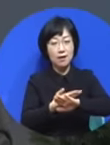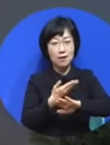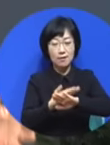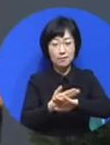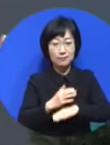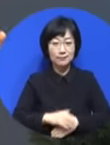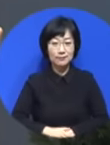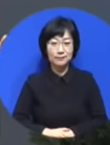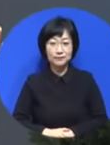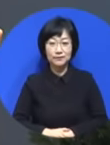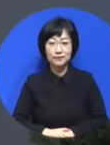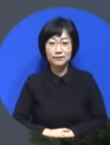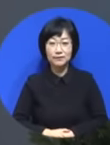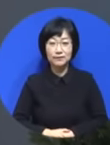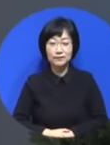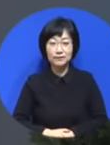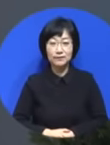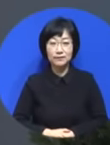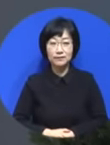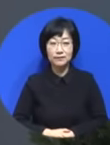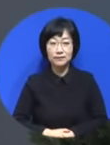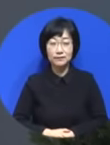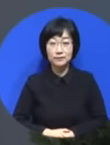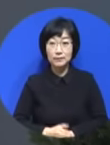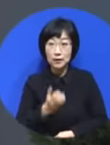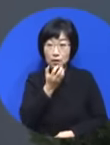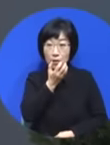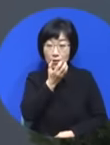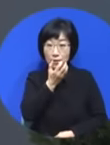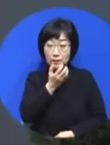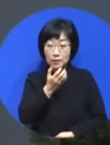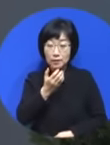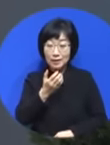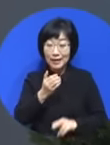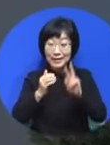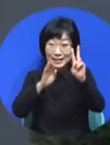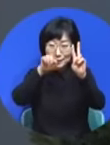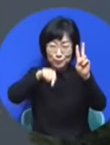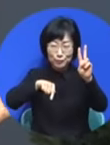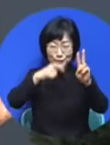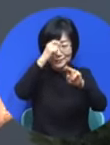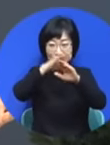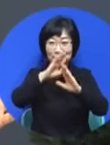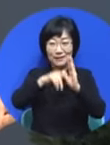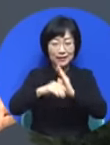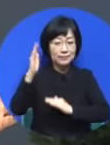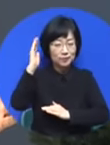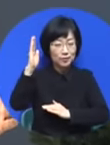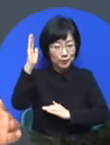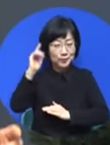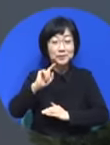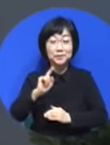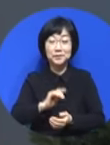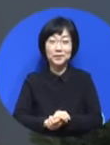요셉은 여러분 아시다시피 앞으로 이런 날 오늘 2부 예배 또 나오겠지요. 문제가 생기는데 상관없습니다.